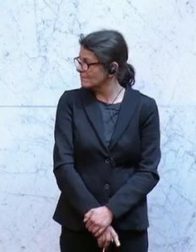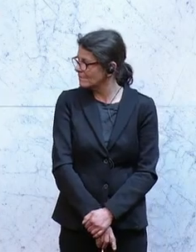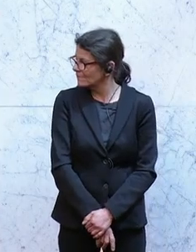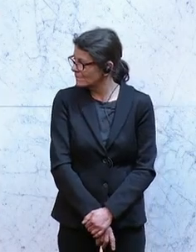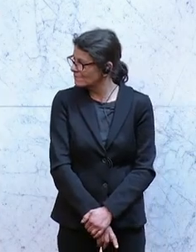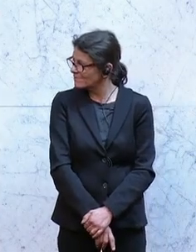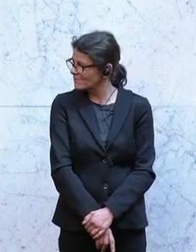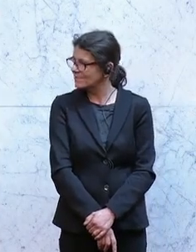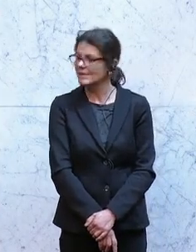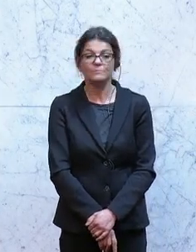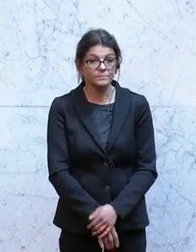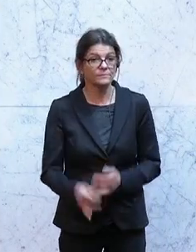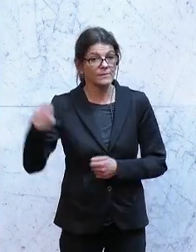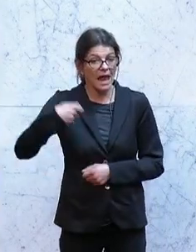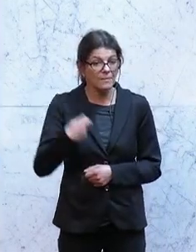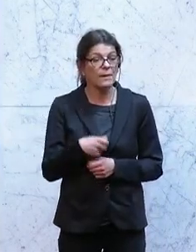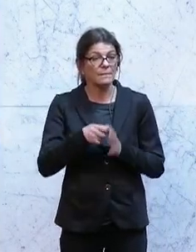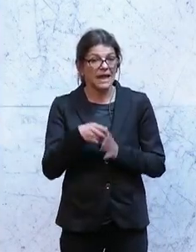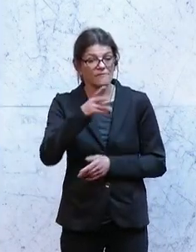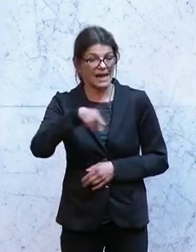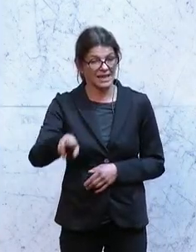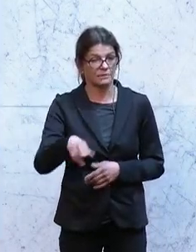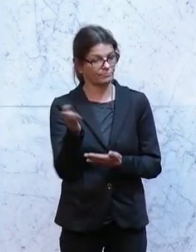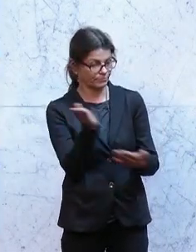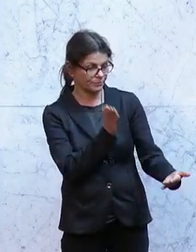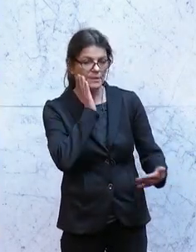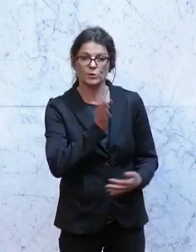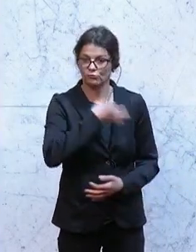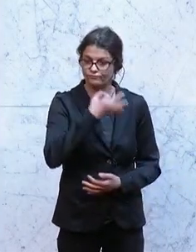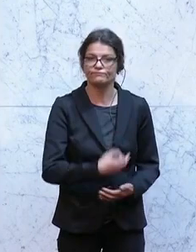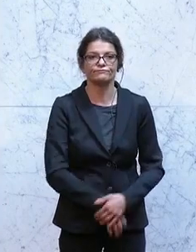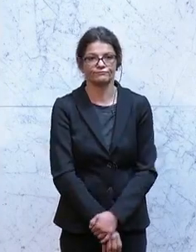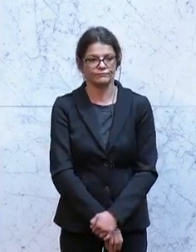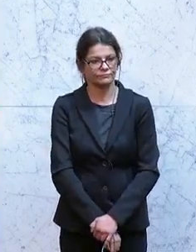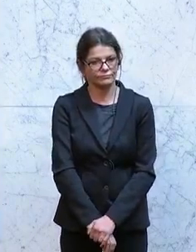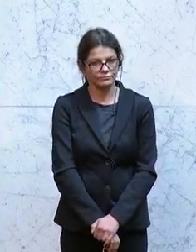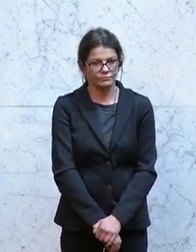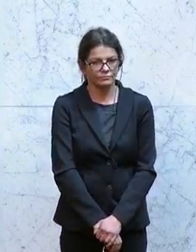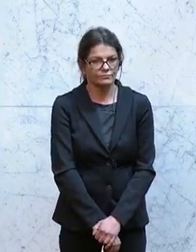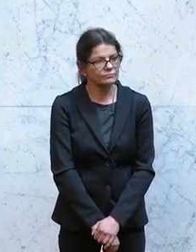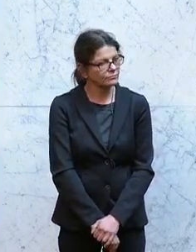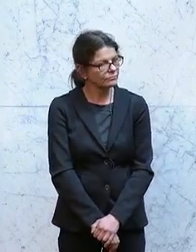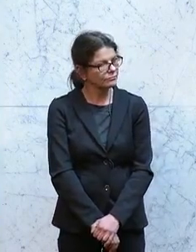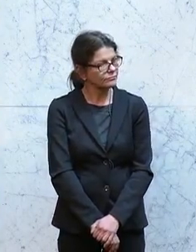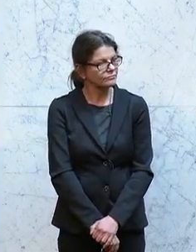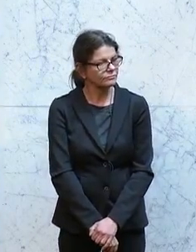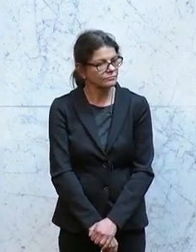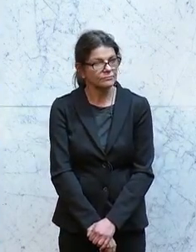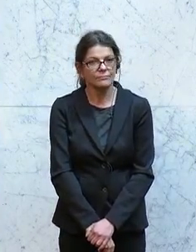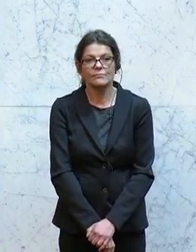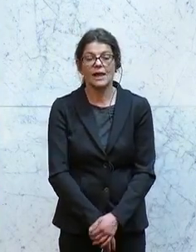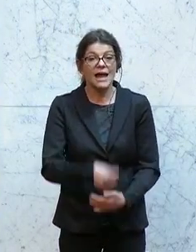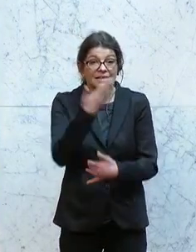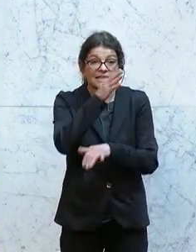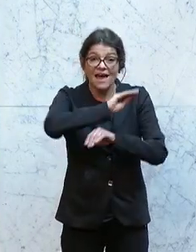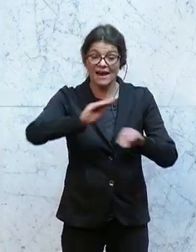Herr Abgeordneter Peter Weidinger, Sie haben das Wort. Peter Weidinger, Konsumentenschutzsprecher der